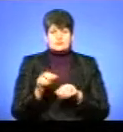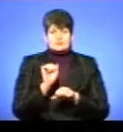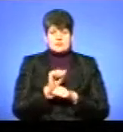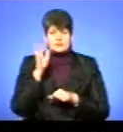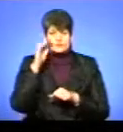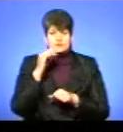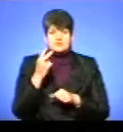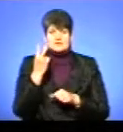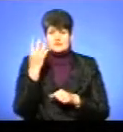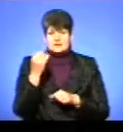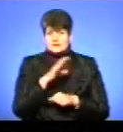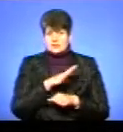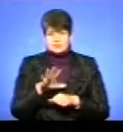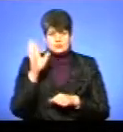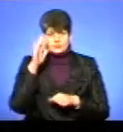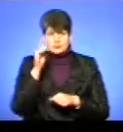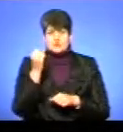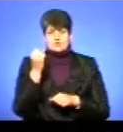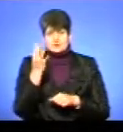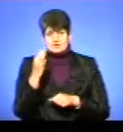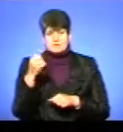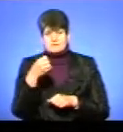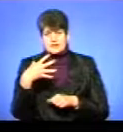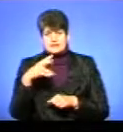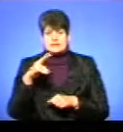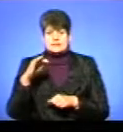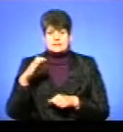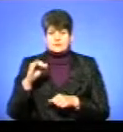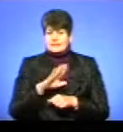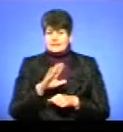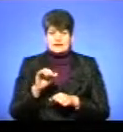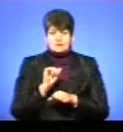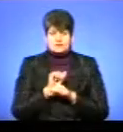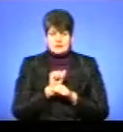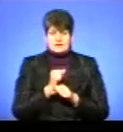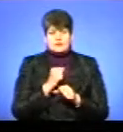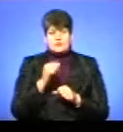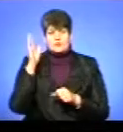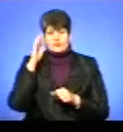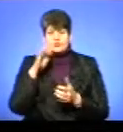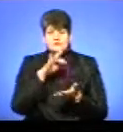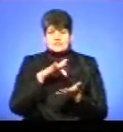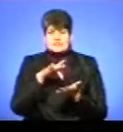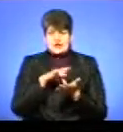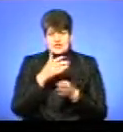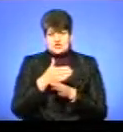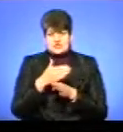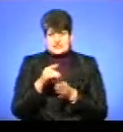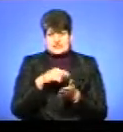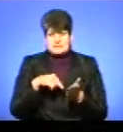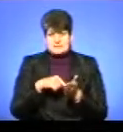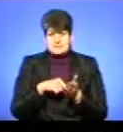впродовж двох днів – 14 і 15 листопада. Не припинять водопостачання у центральній частині міста,